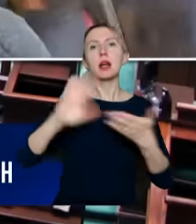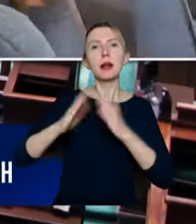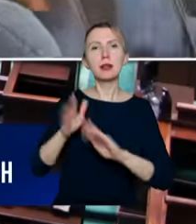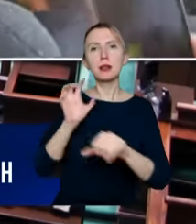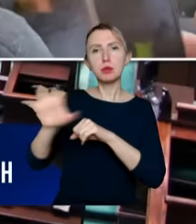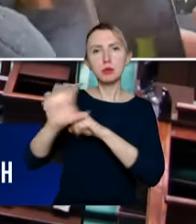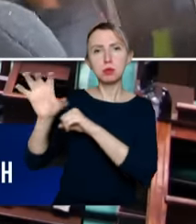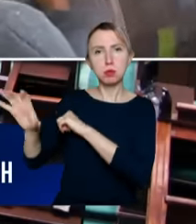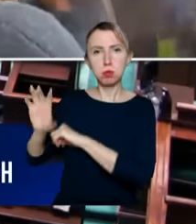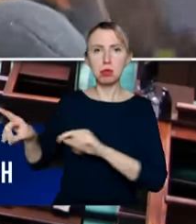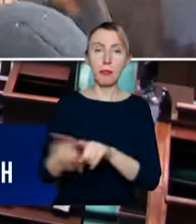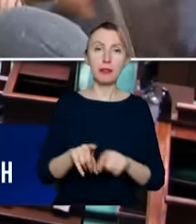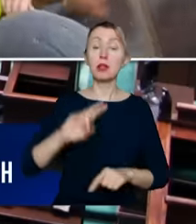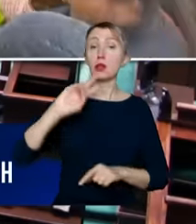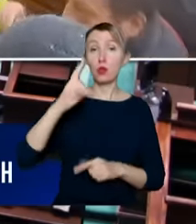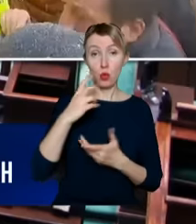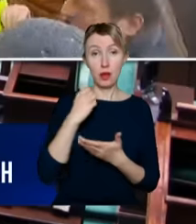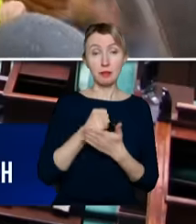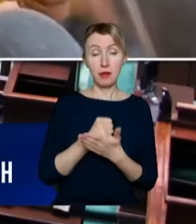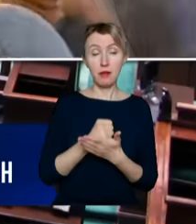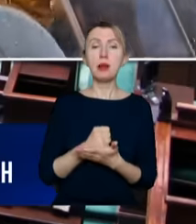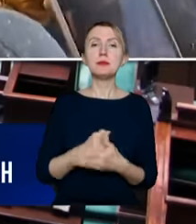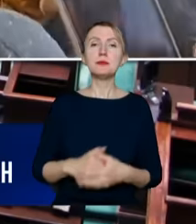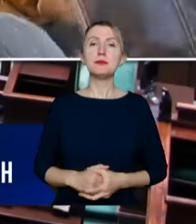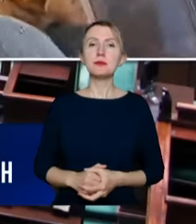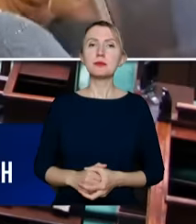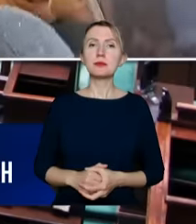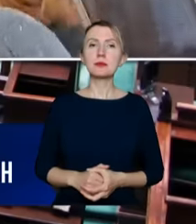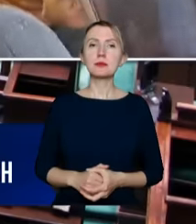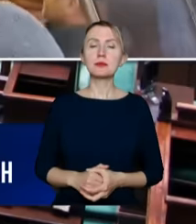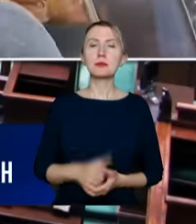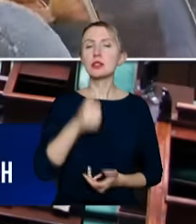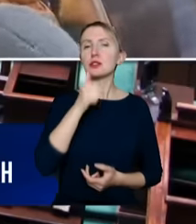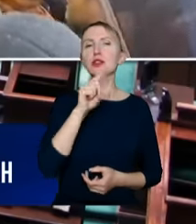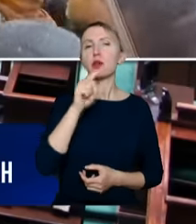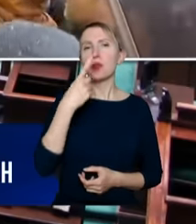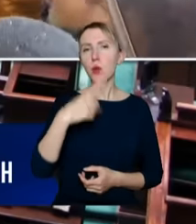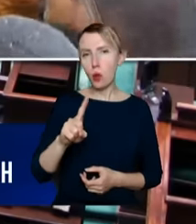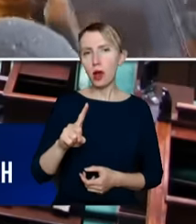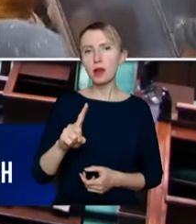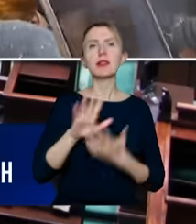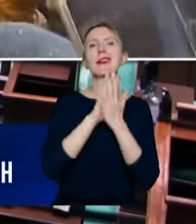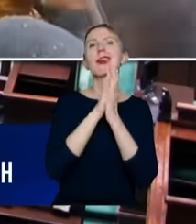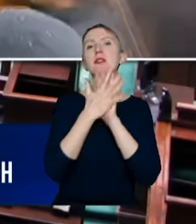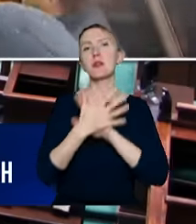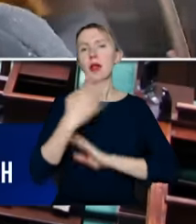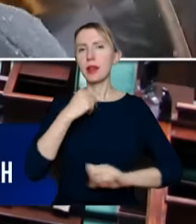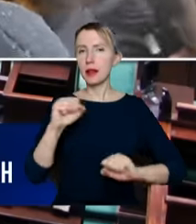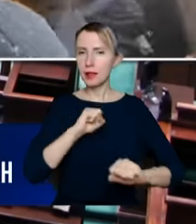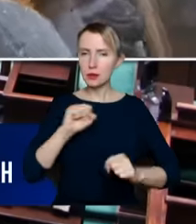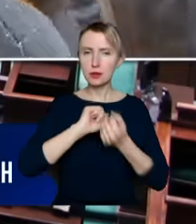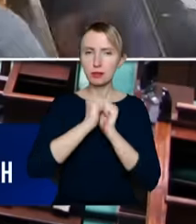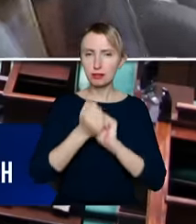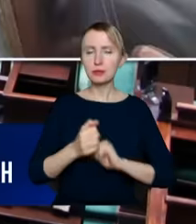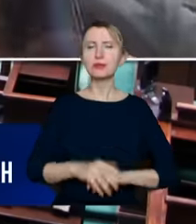To jest jedno. Drugim problemem to jest cały ten zielony ład i cała transformacja energetyczna. Po prostu to,